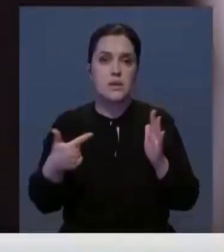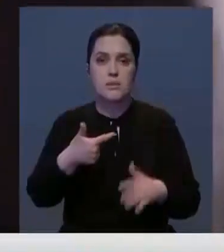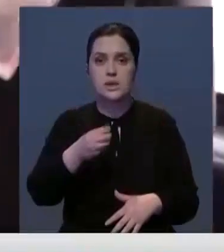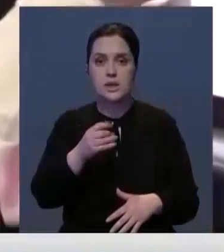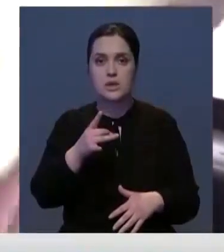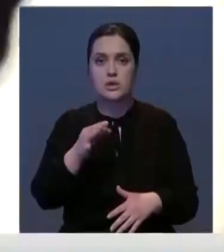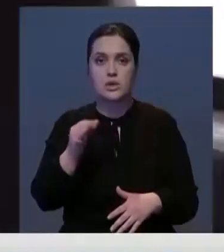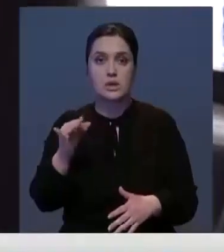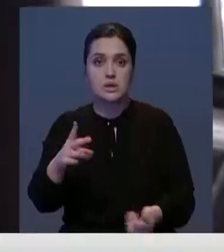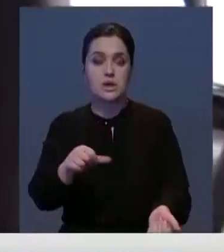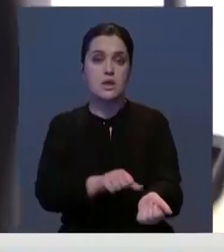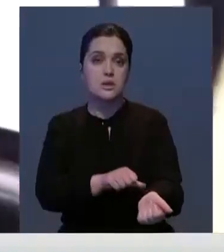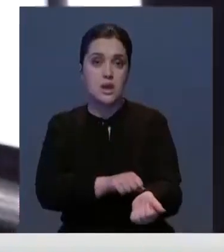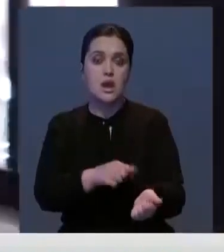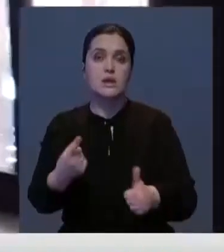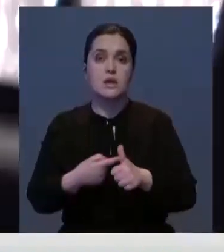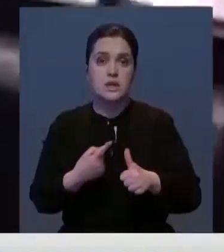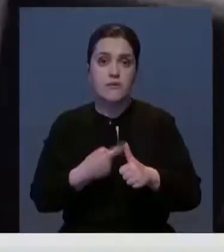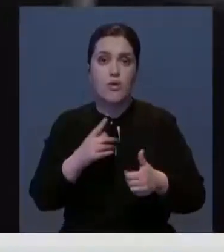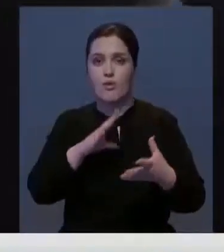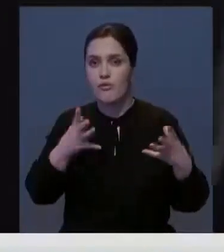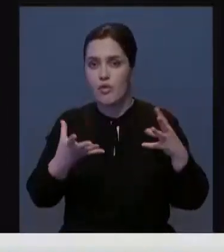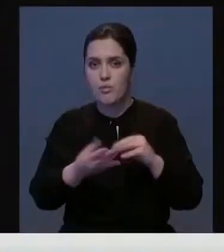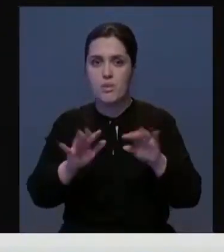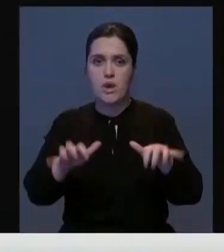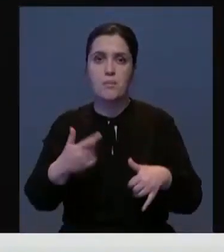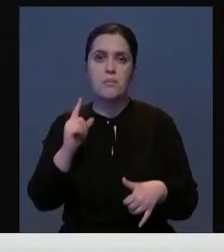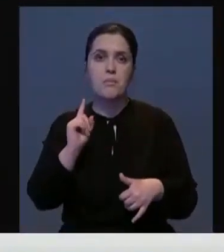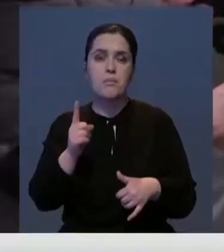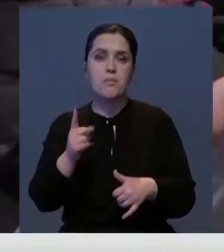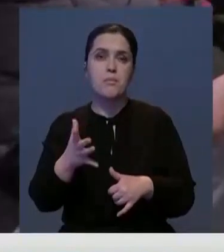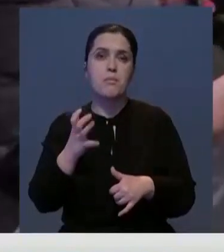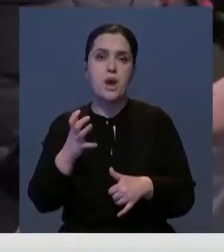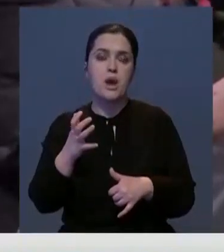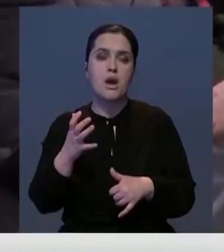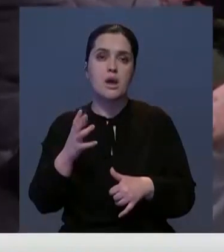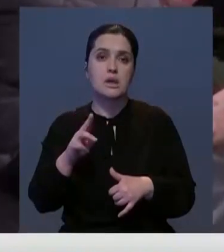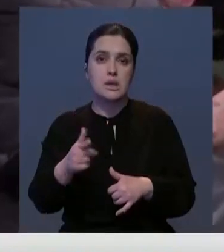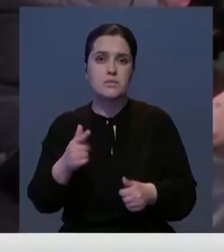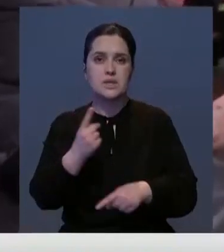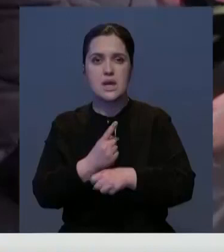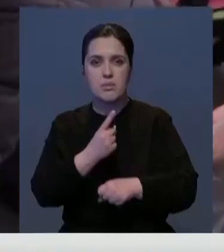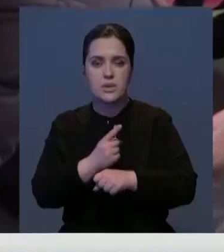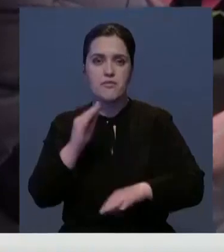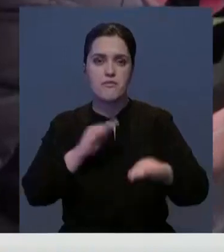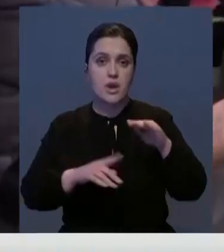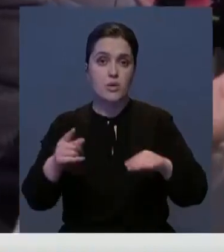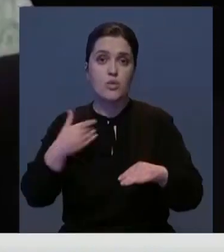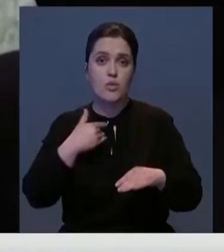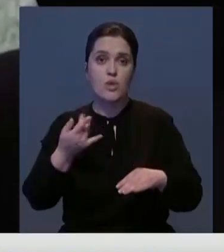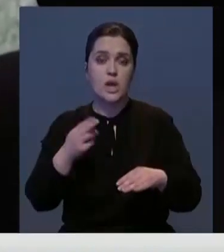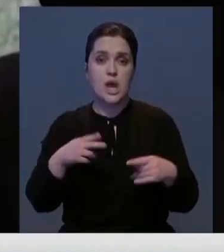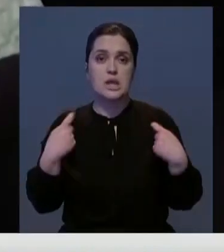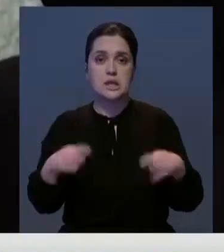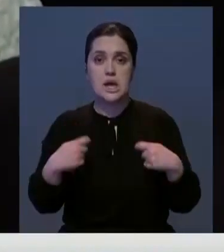граммов героина. В общей сложности у них изъято около полутора килограммов запрещенных веществ. Одни предназначались